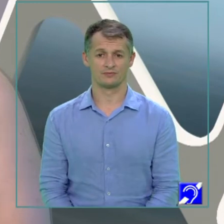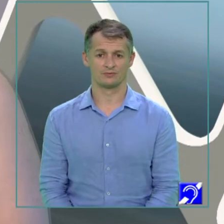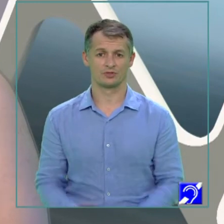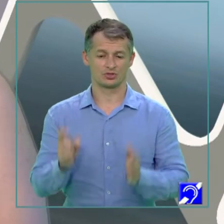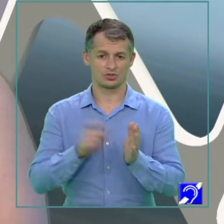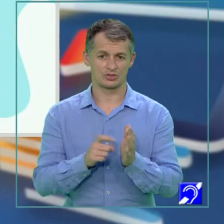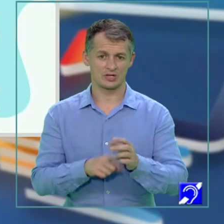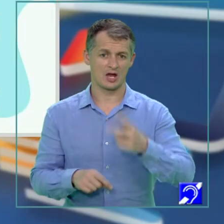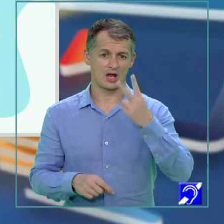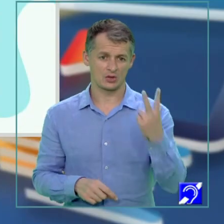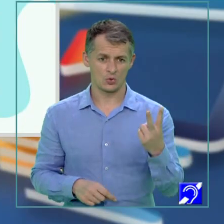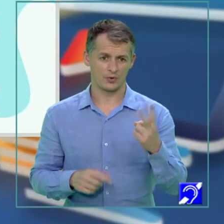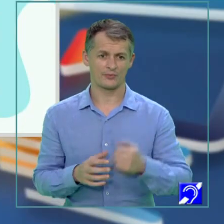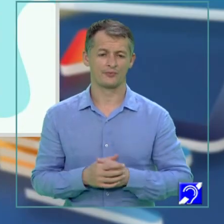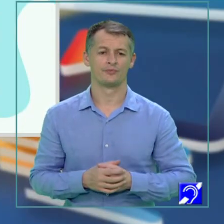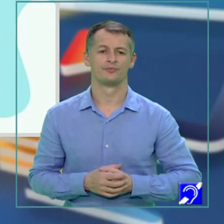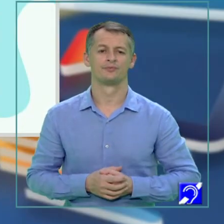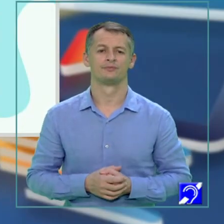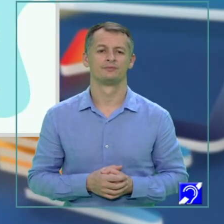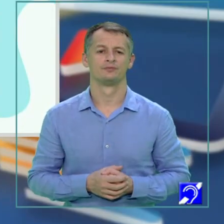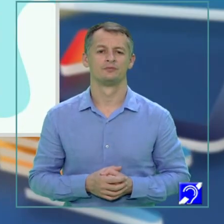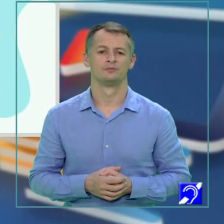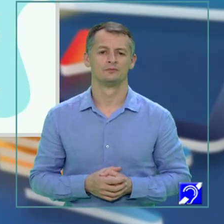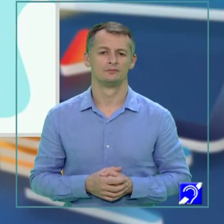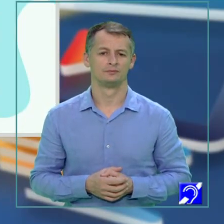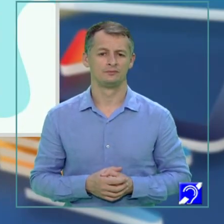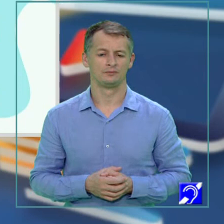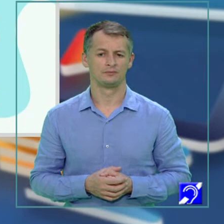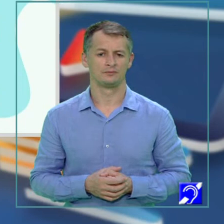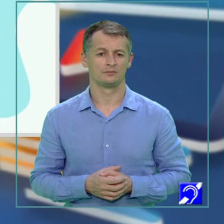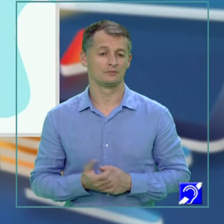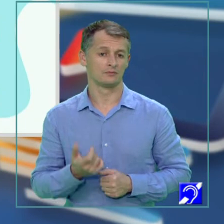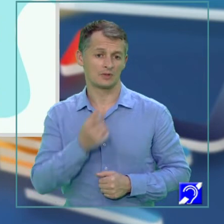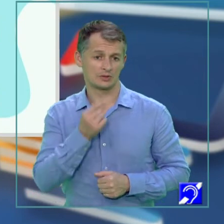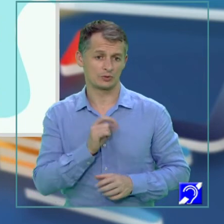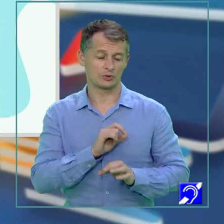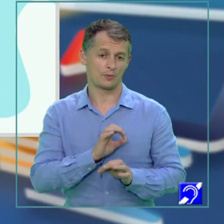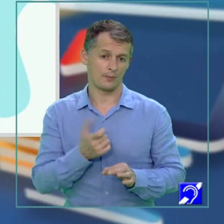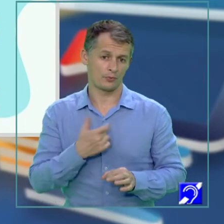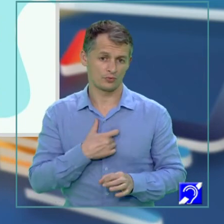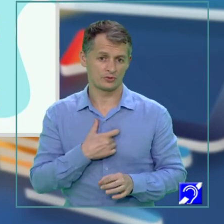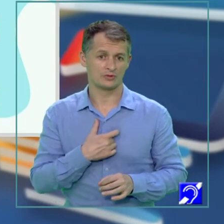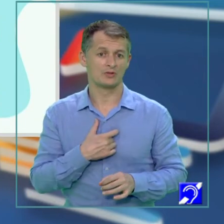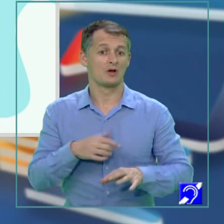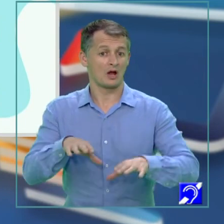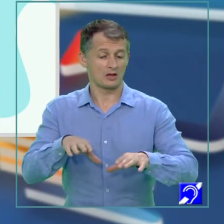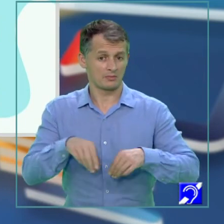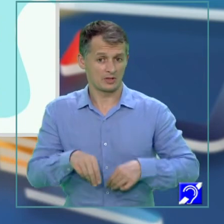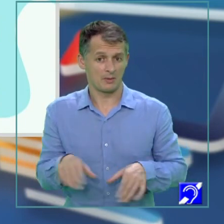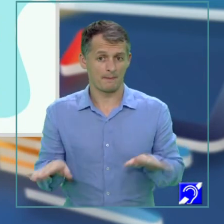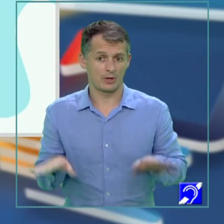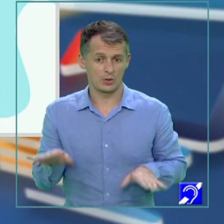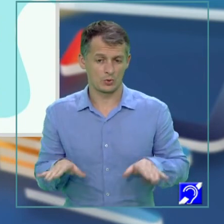pinguinilor la mediu, așa cum reese din textul dat. Răspunsul posibil, ca urmare a adaptării pinguinilor la mediu,